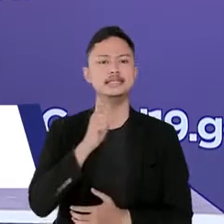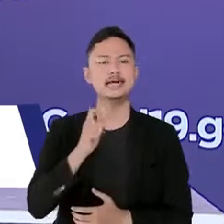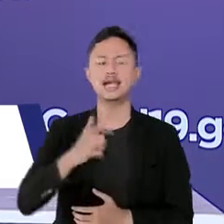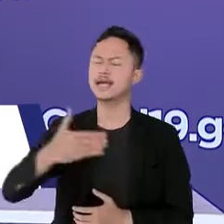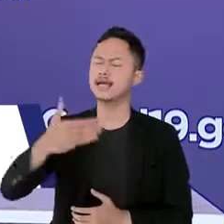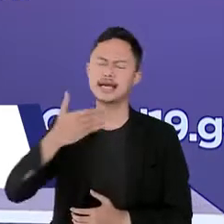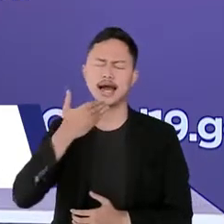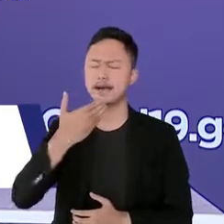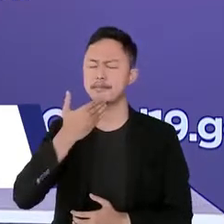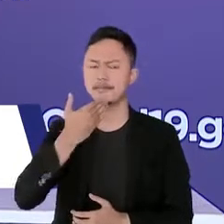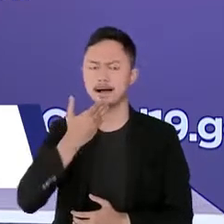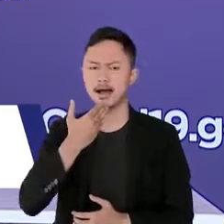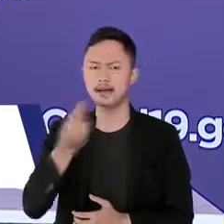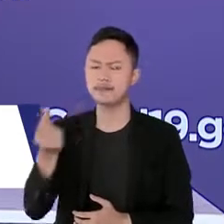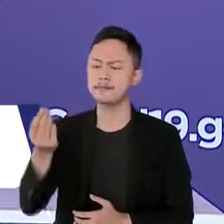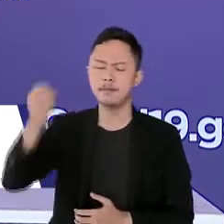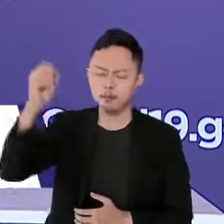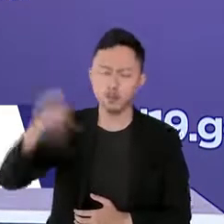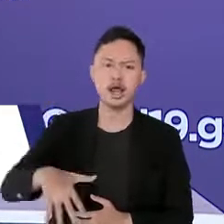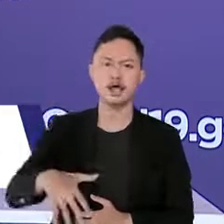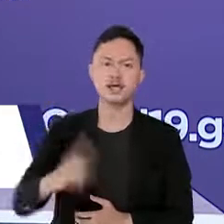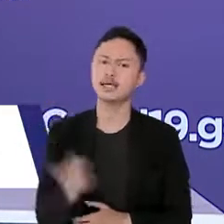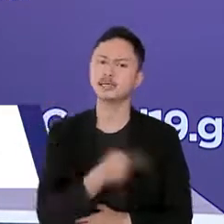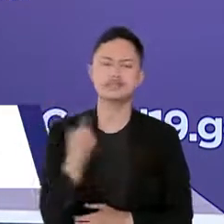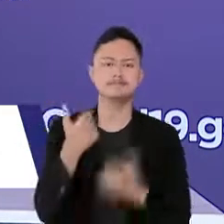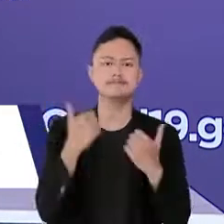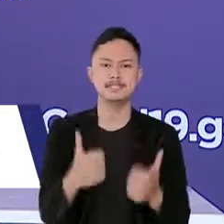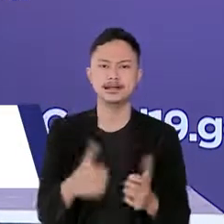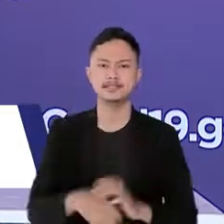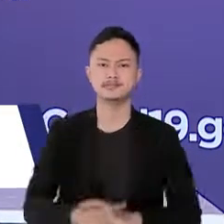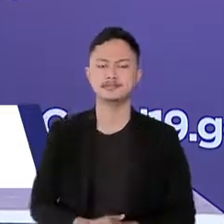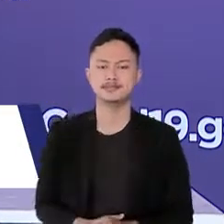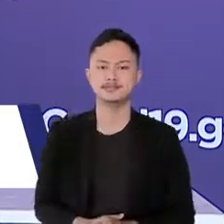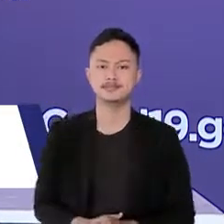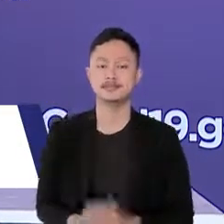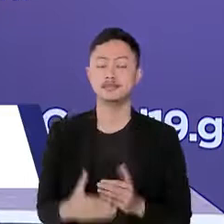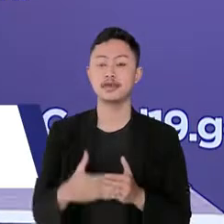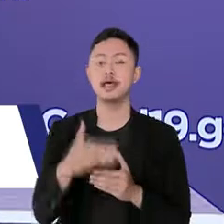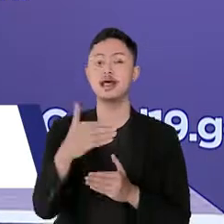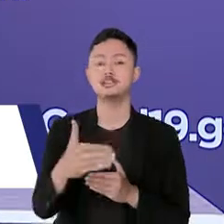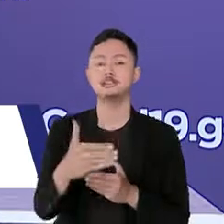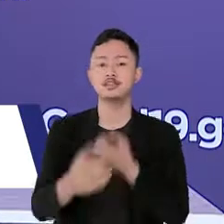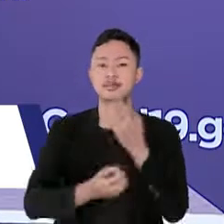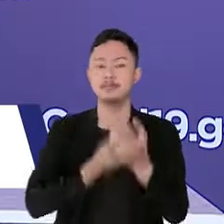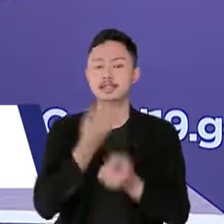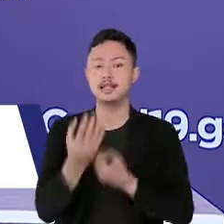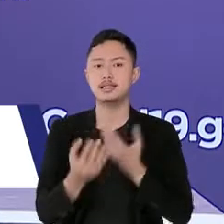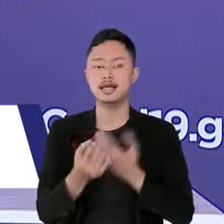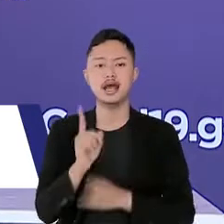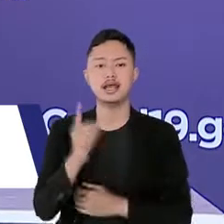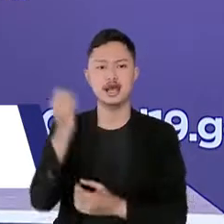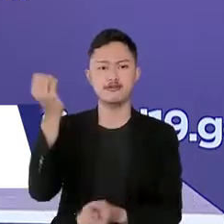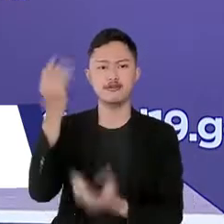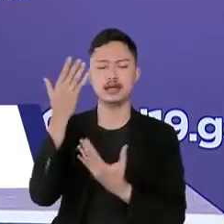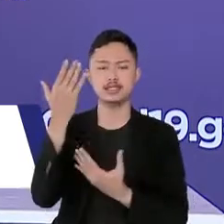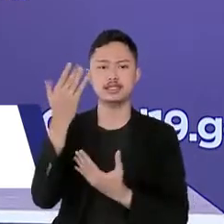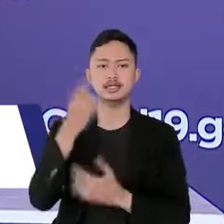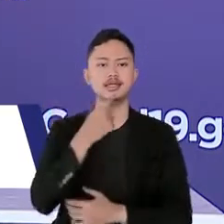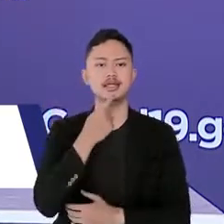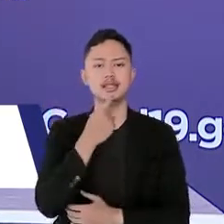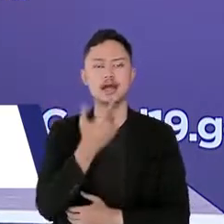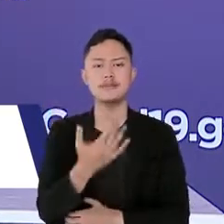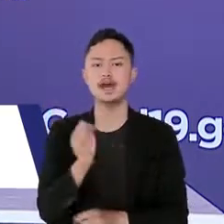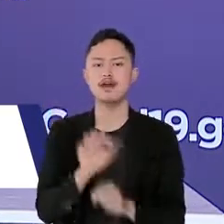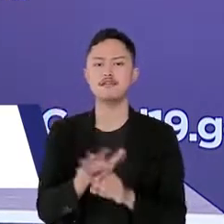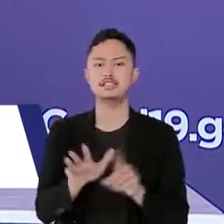dan murah yang bisa kita lakukan selanjutnya saya akan menyampaikan penjelasan mengenai potensi pen